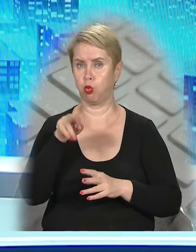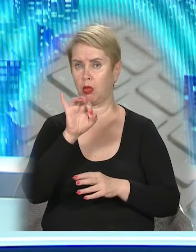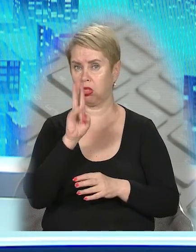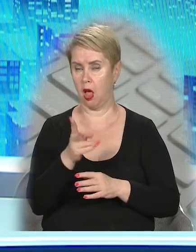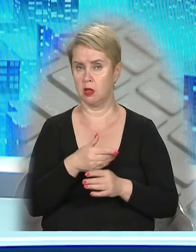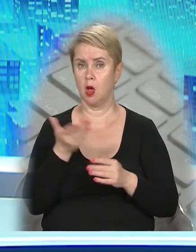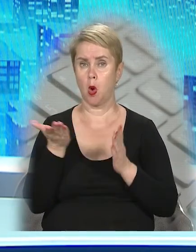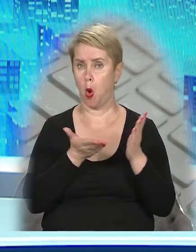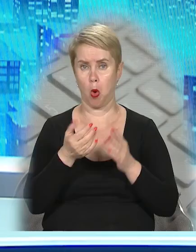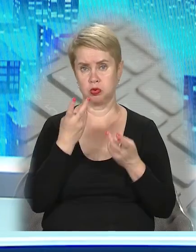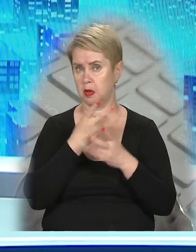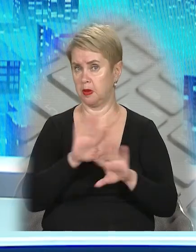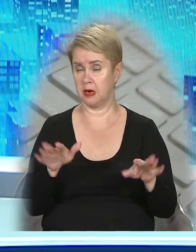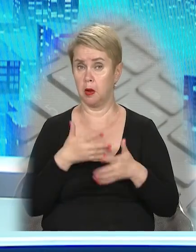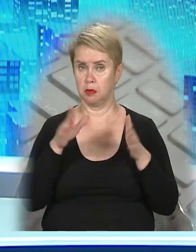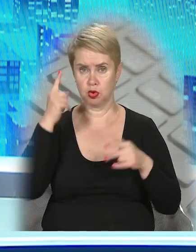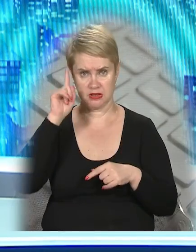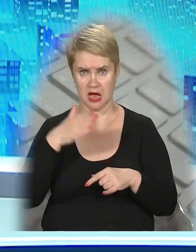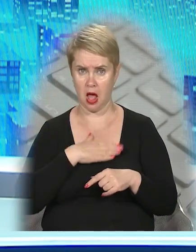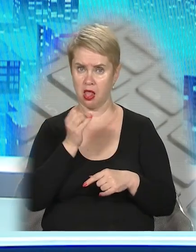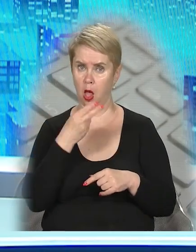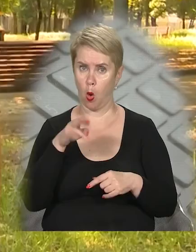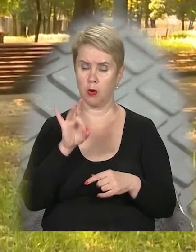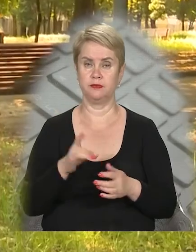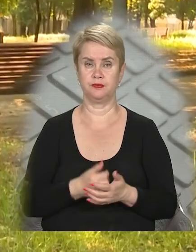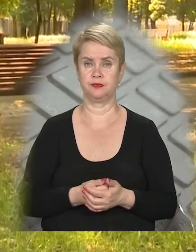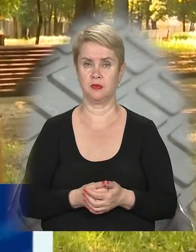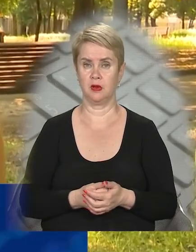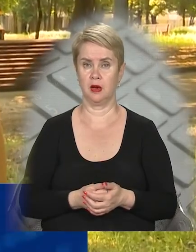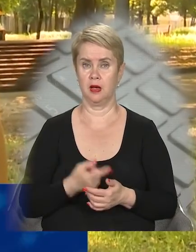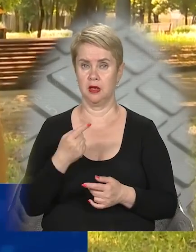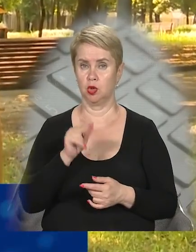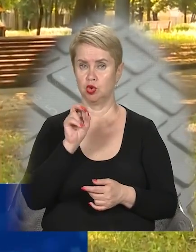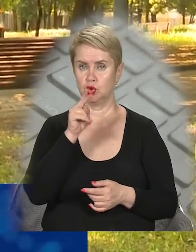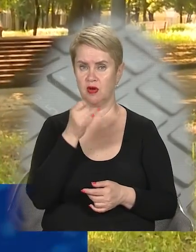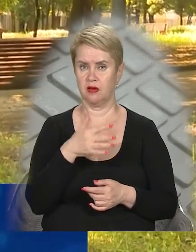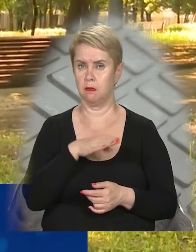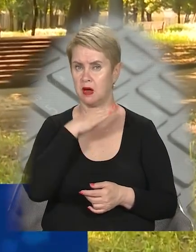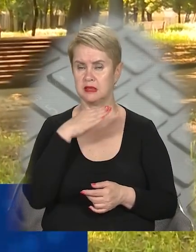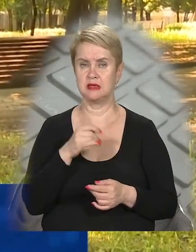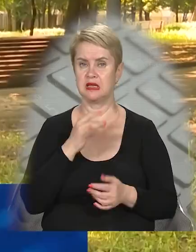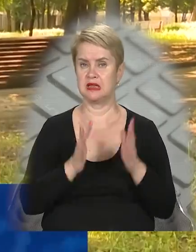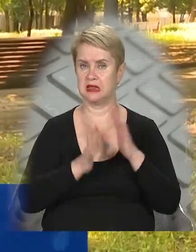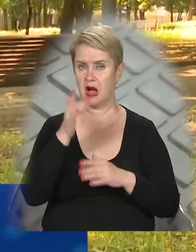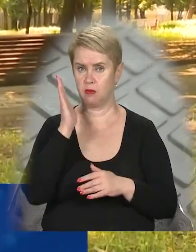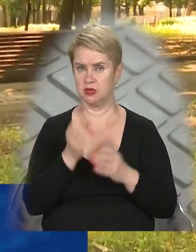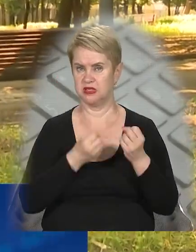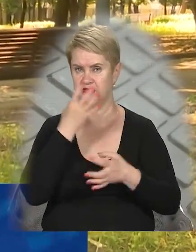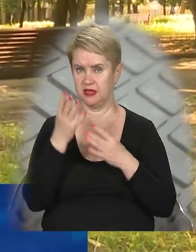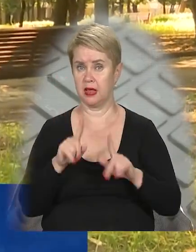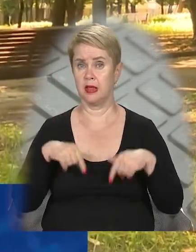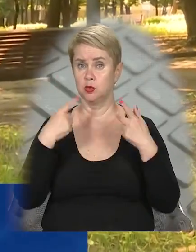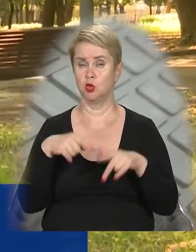покосу не потребує. Більше знає наш Єгору Махло. Це тіньовий газон з багаторічних трав. Він буде цвісти